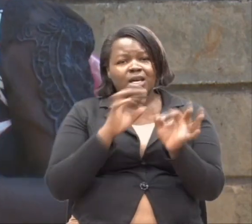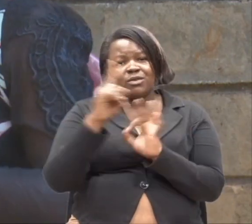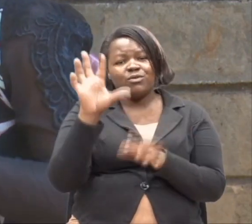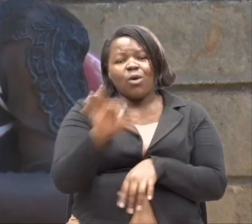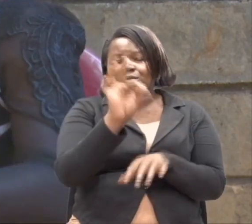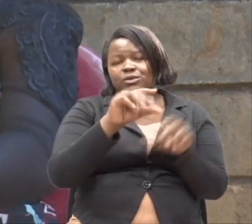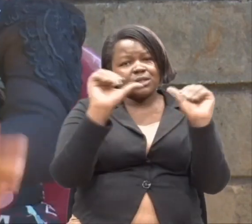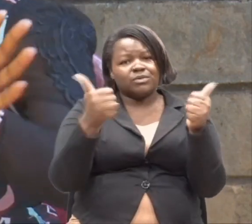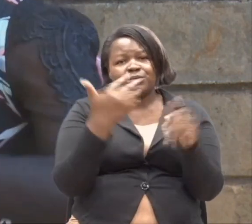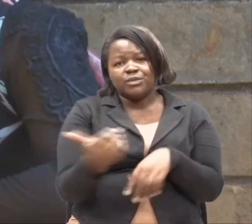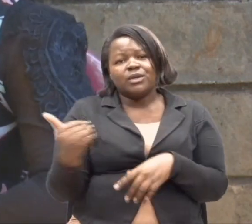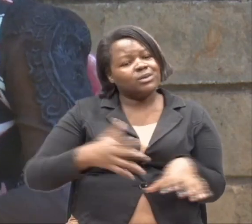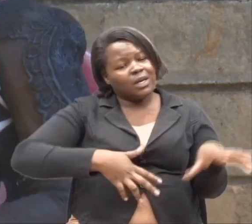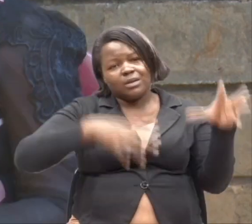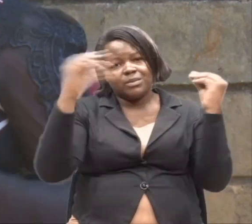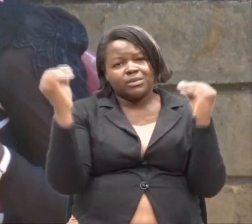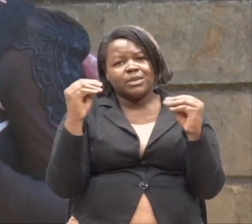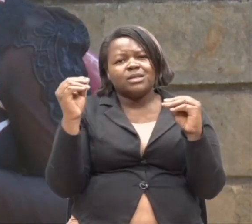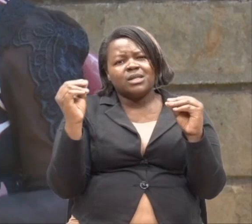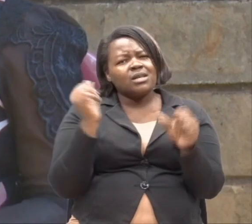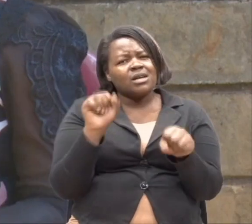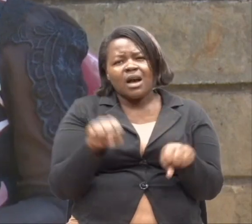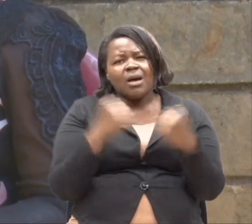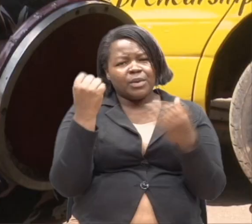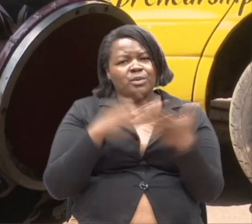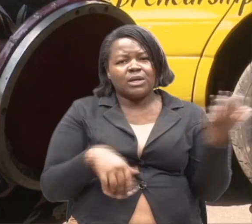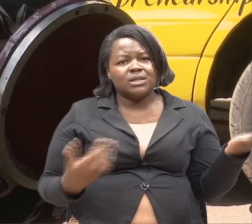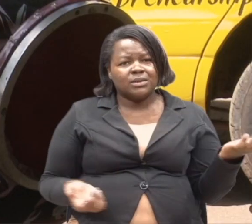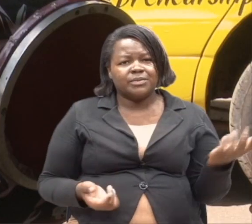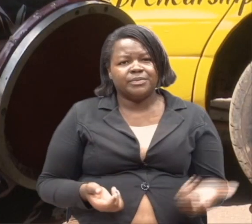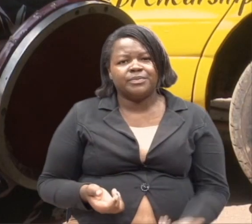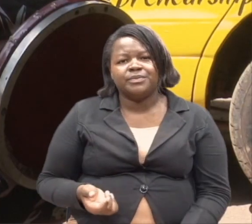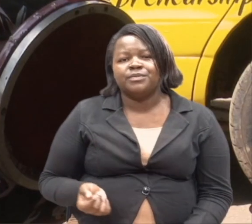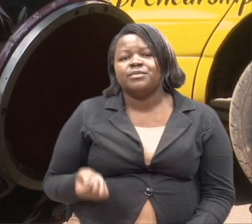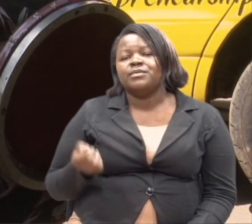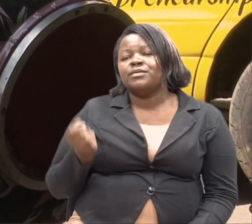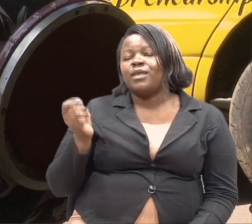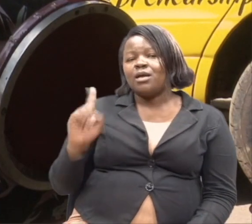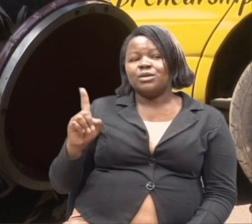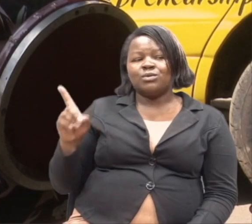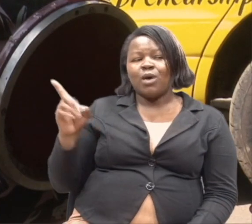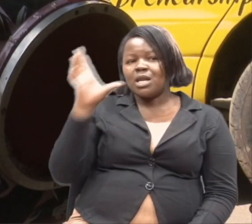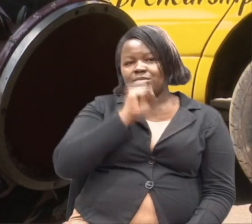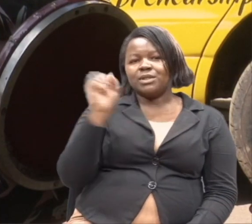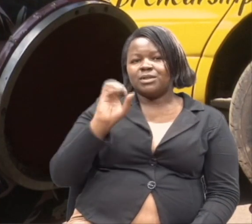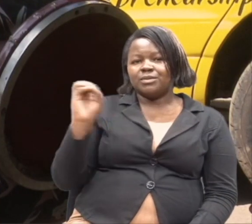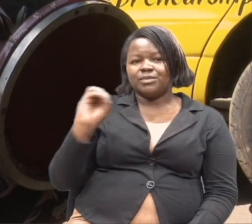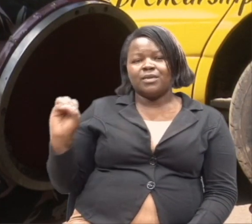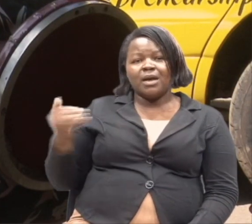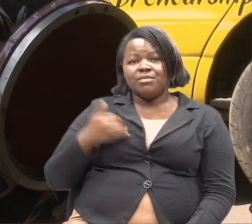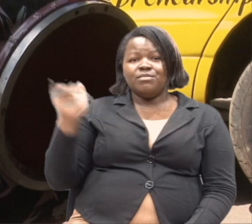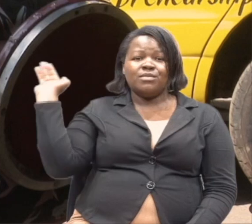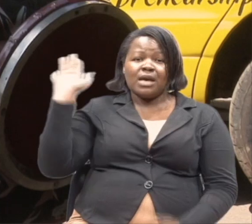umechabua. Sawa mtoto wangu ne. Kulitokea aje. Hapo iwe sikosa. Baadae nilikuja kusia.